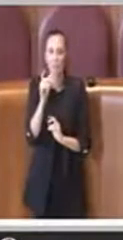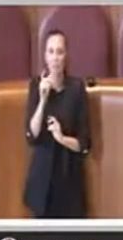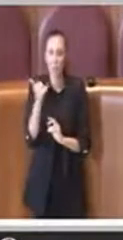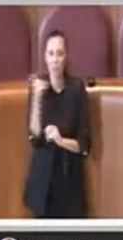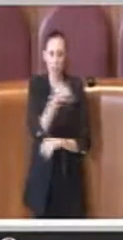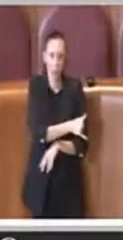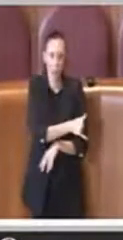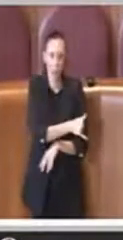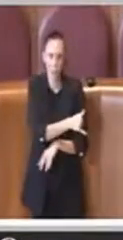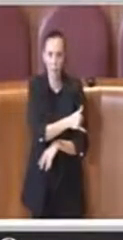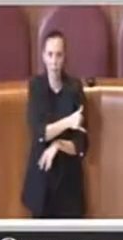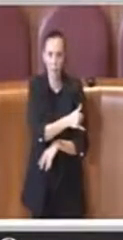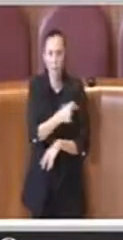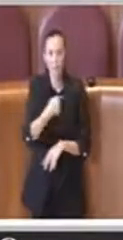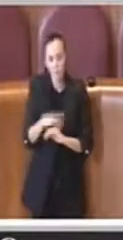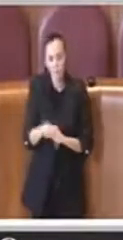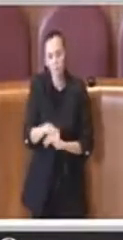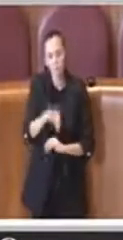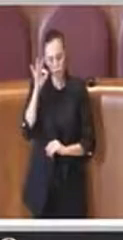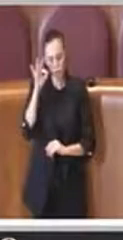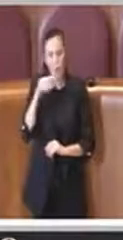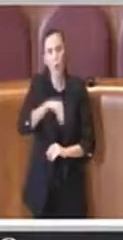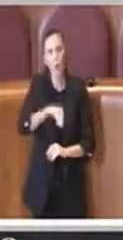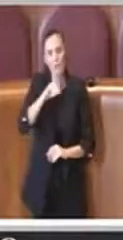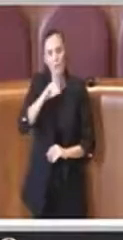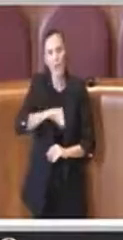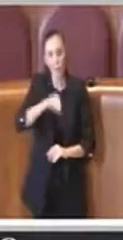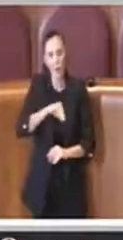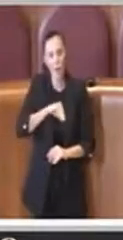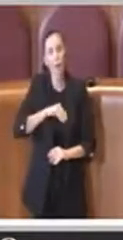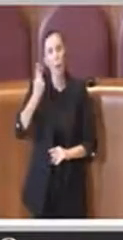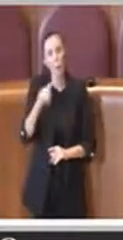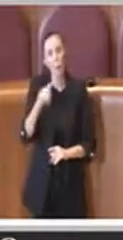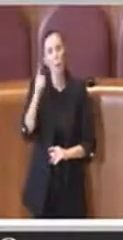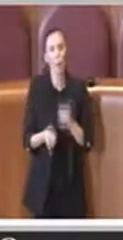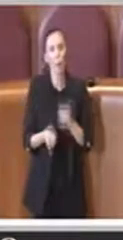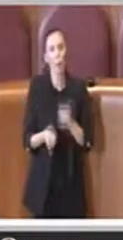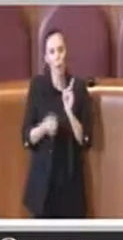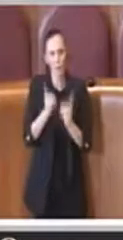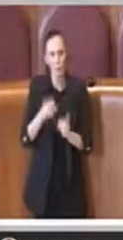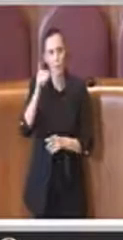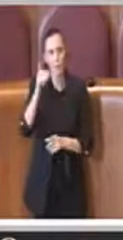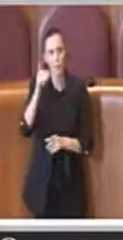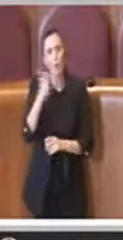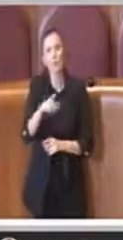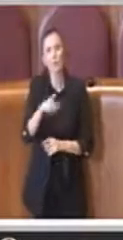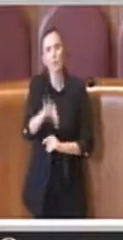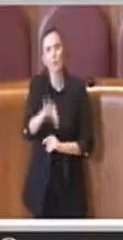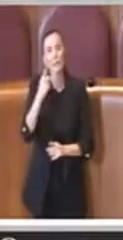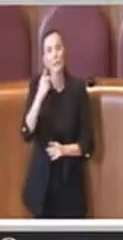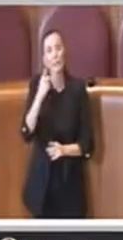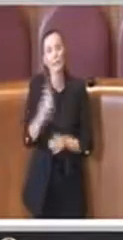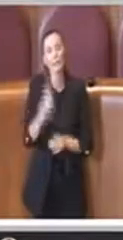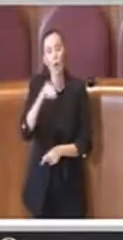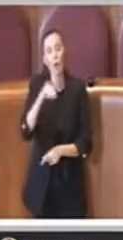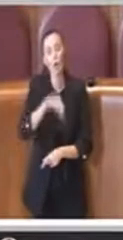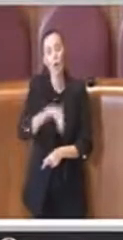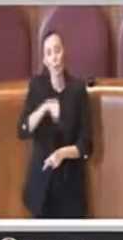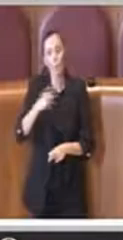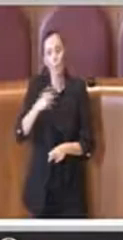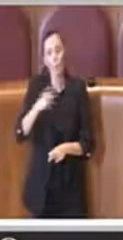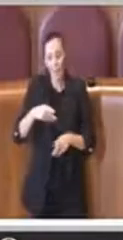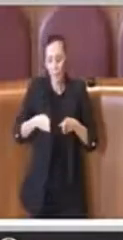consapevole e politicamente consapevole perché le scelte devono essere consapevoli per evitare percorsi non